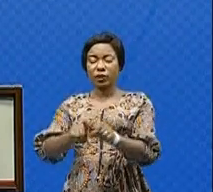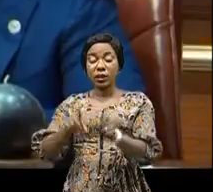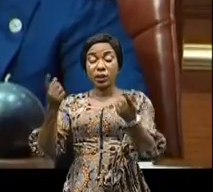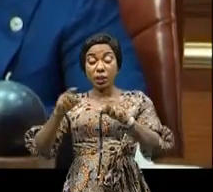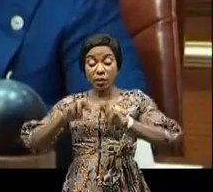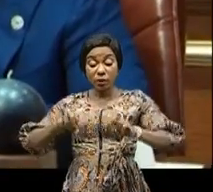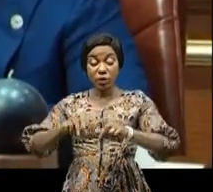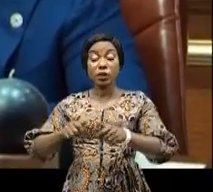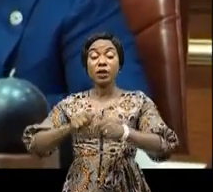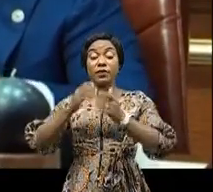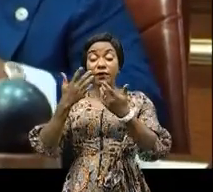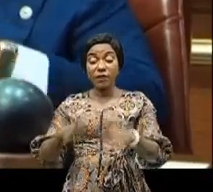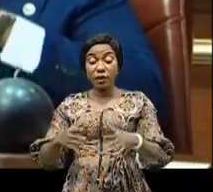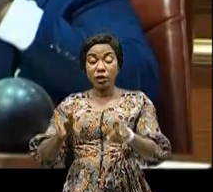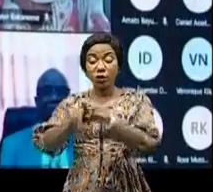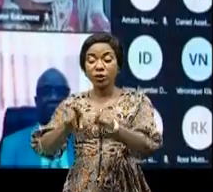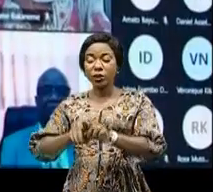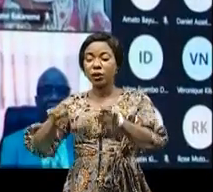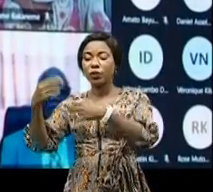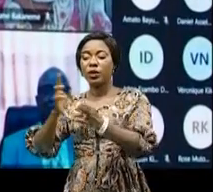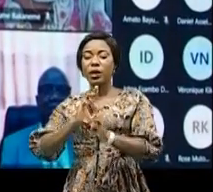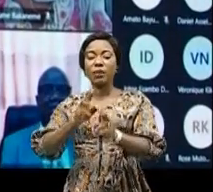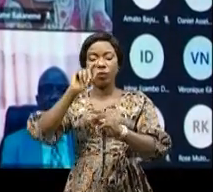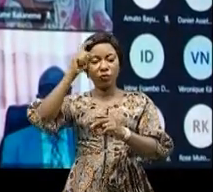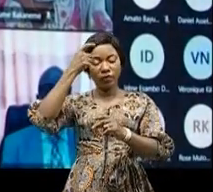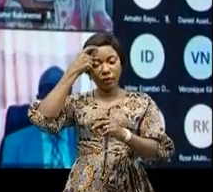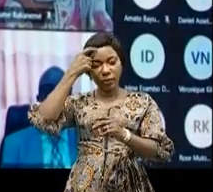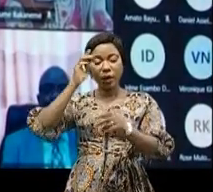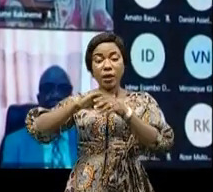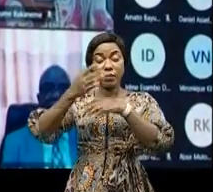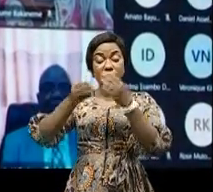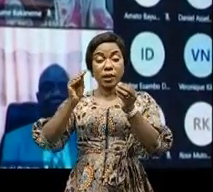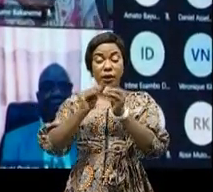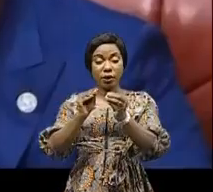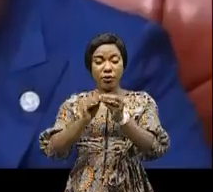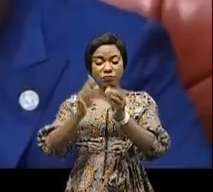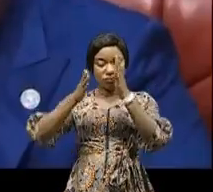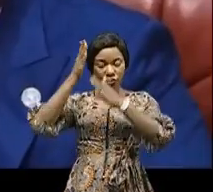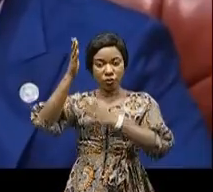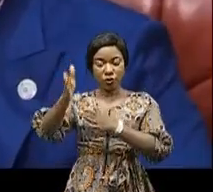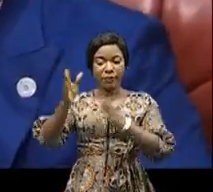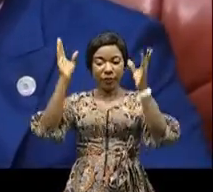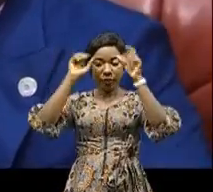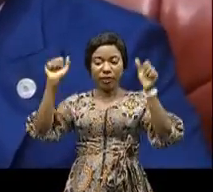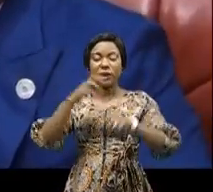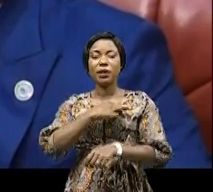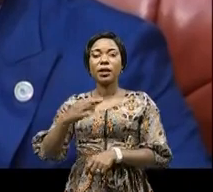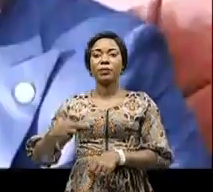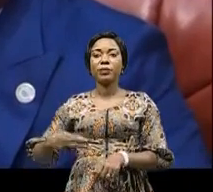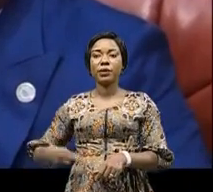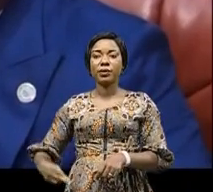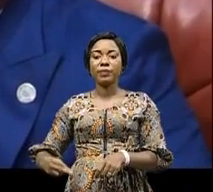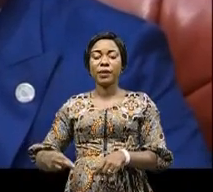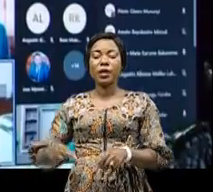'audit et d'en faire rapport au gouvernement lors de la prochaine réunion du Conseil de Ministres. Le président de la République